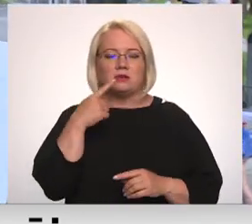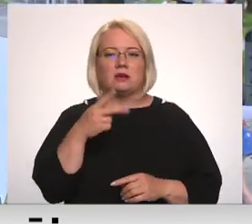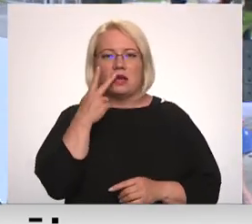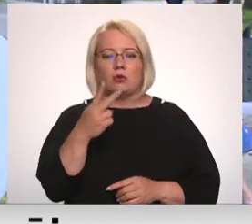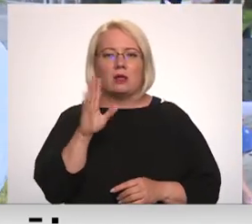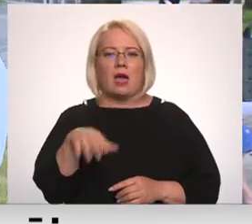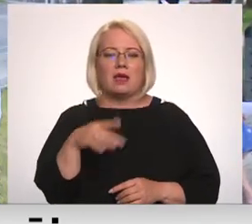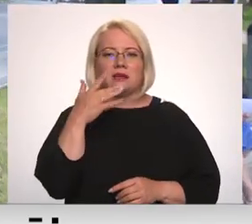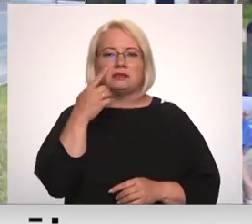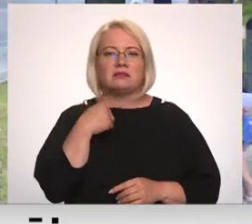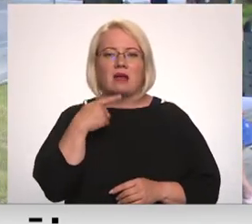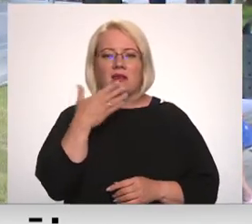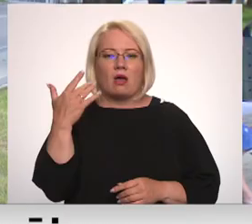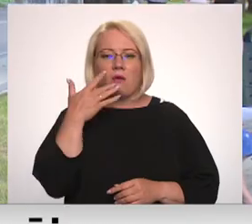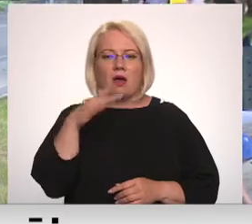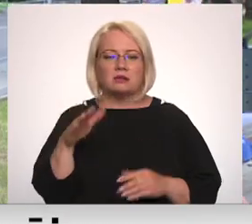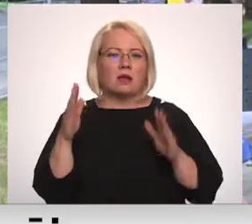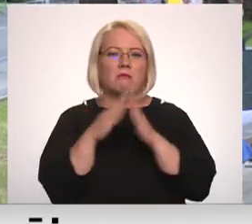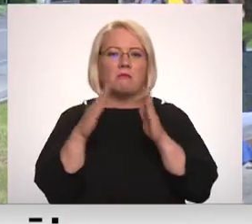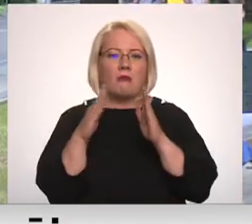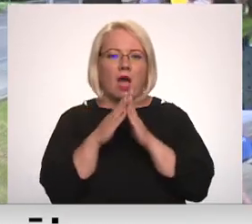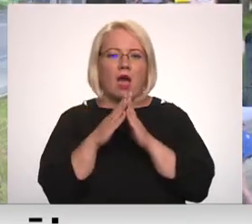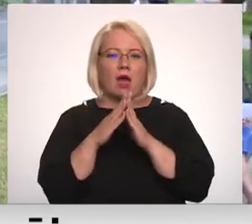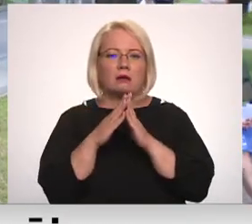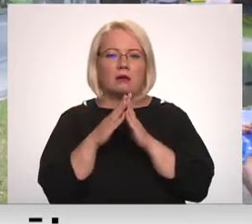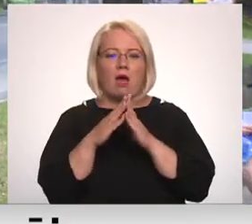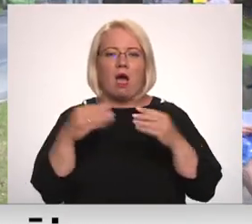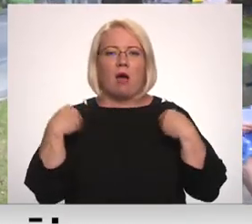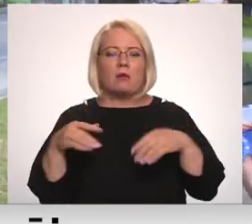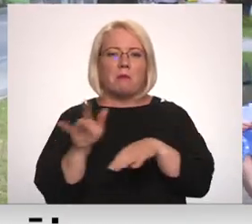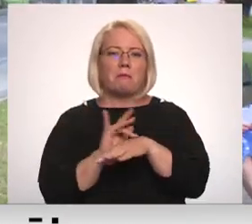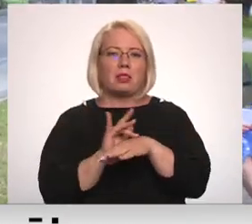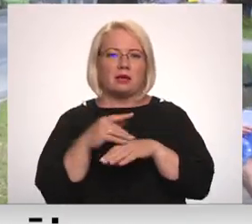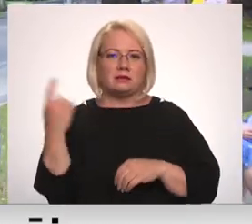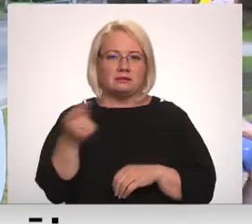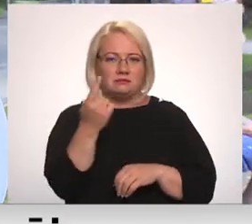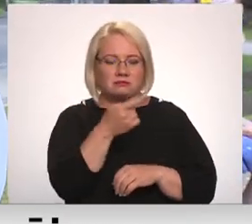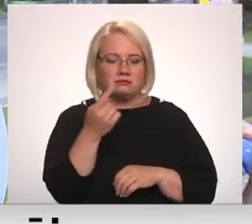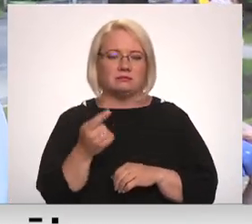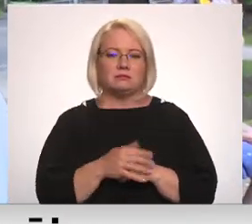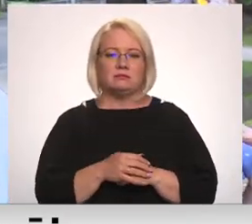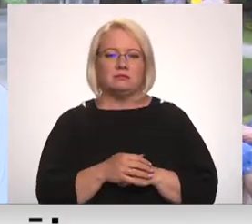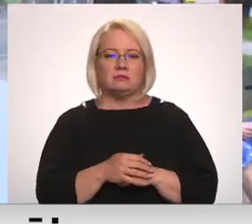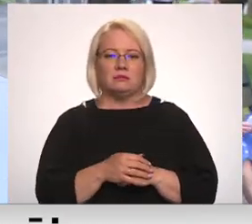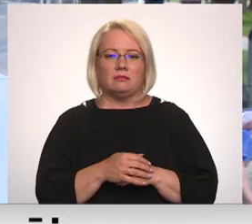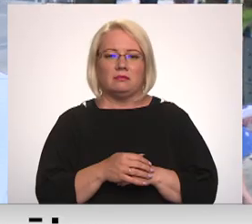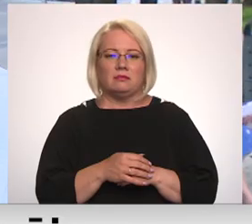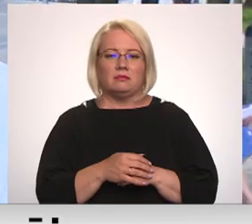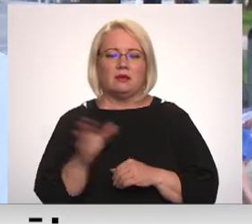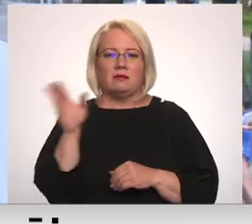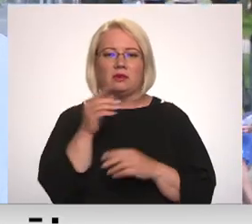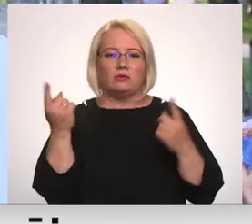karsti viņam, bet mājās viņš vispār bez apģērba, visu laiku piedeva,